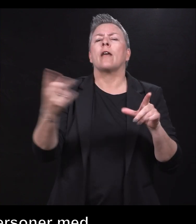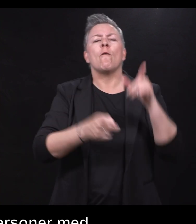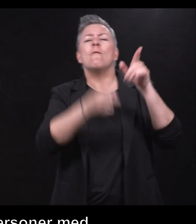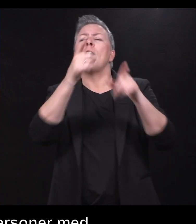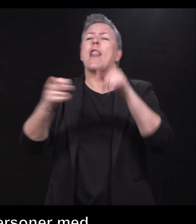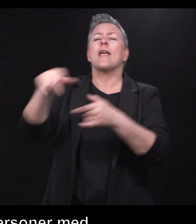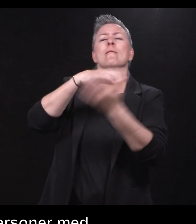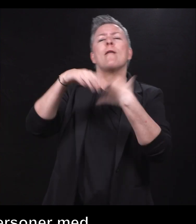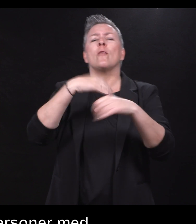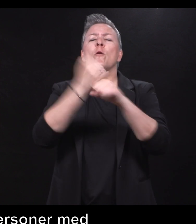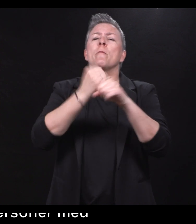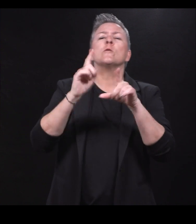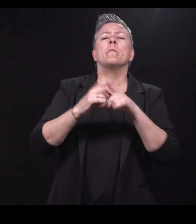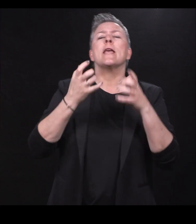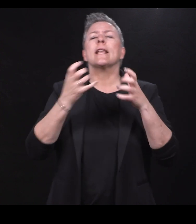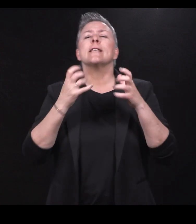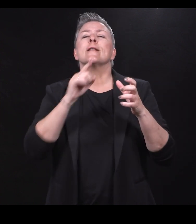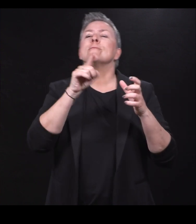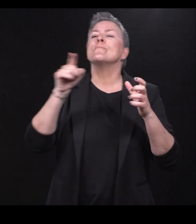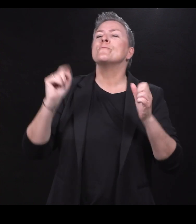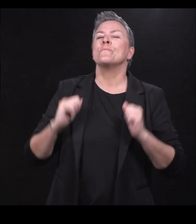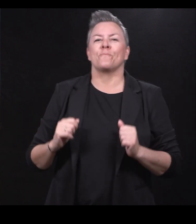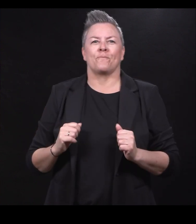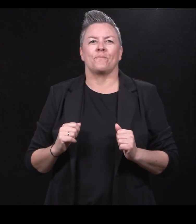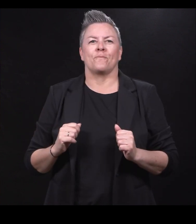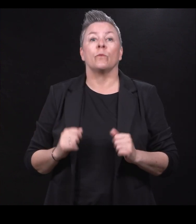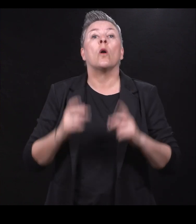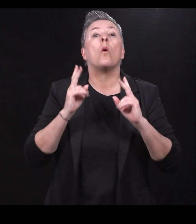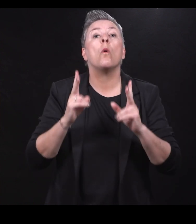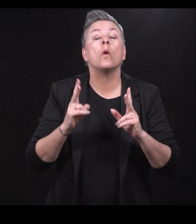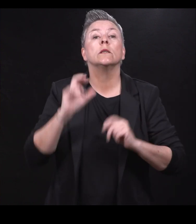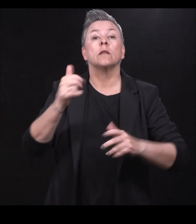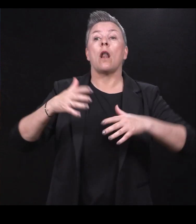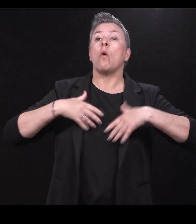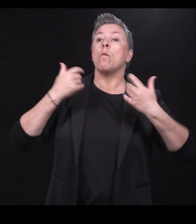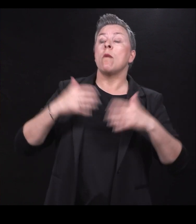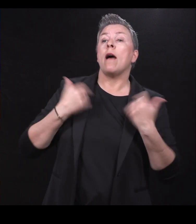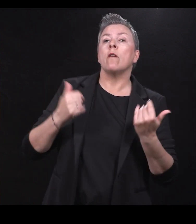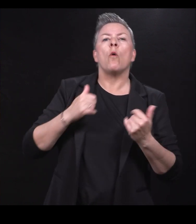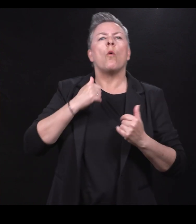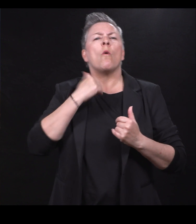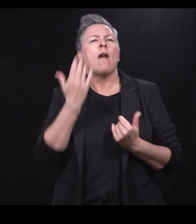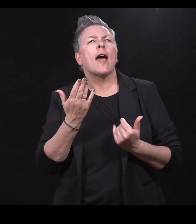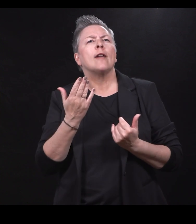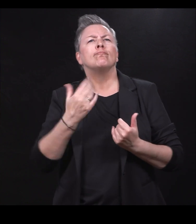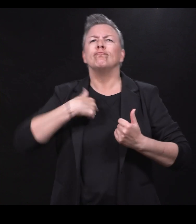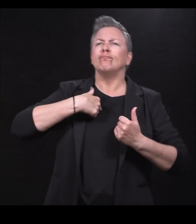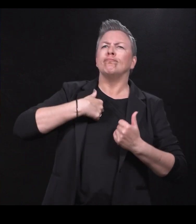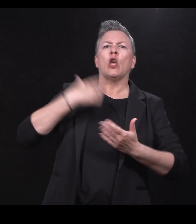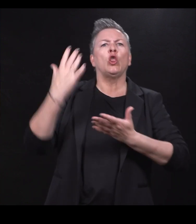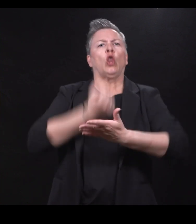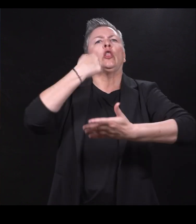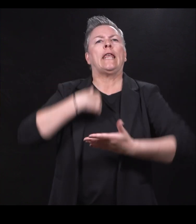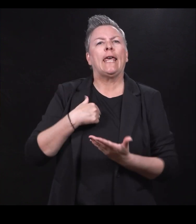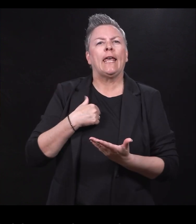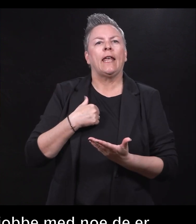som de er interessert i, og også det at skal oppleve å være til nytte. Og at det